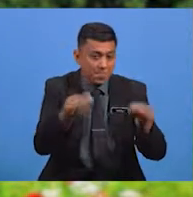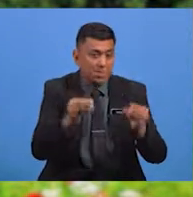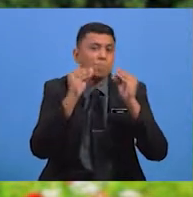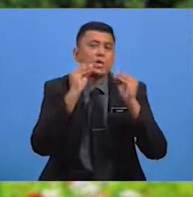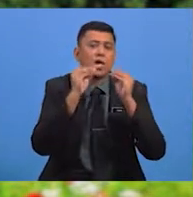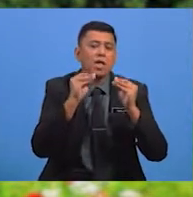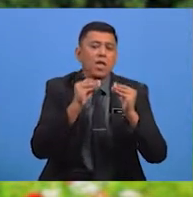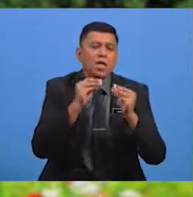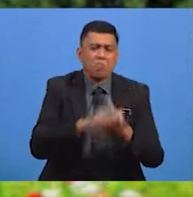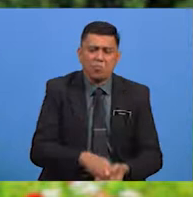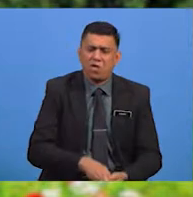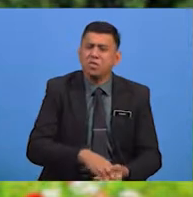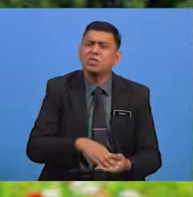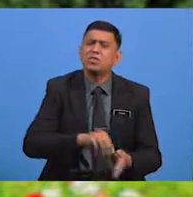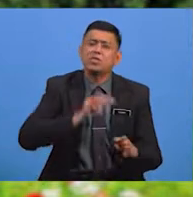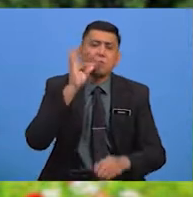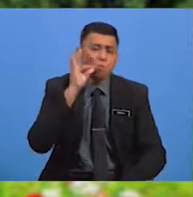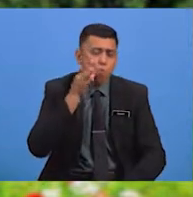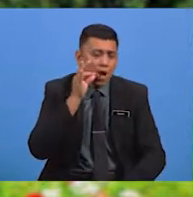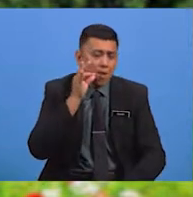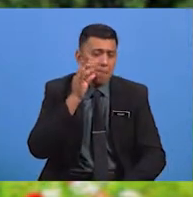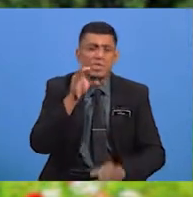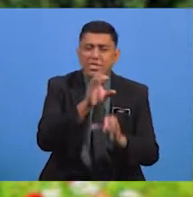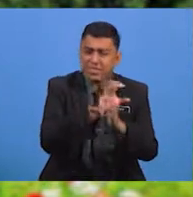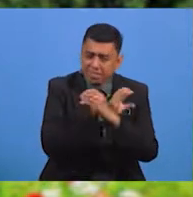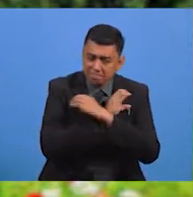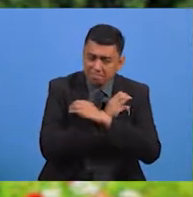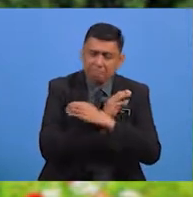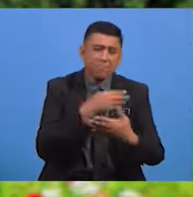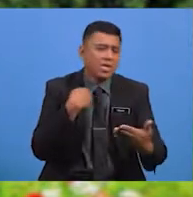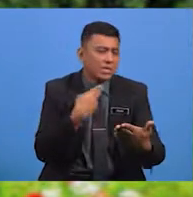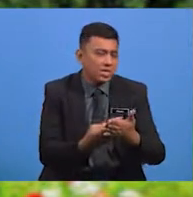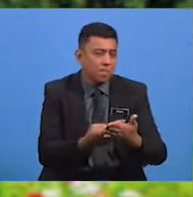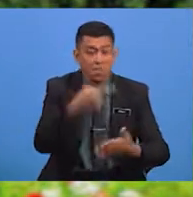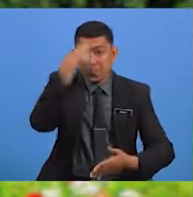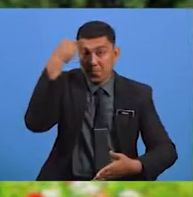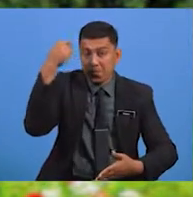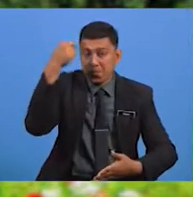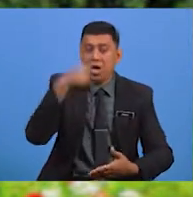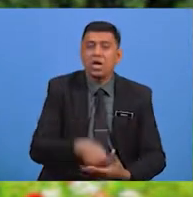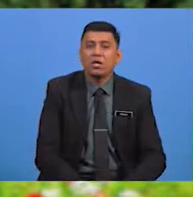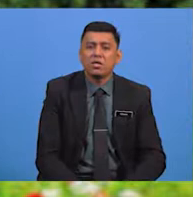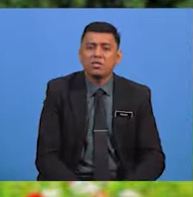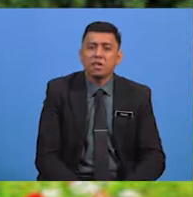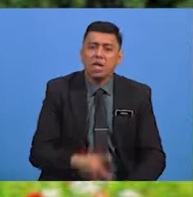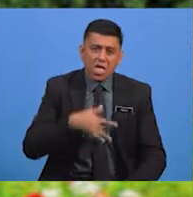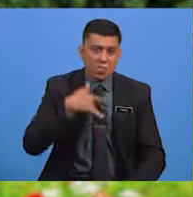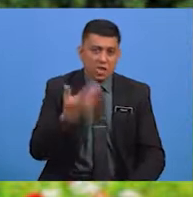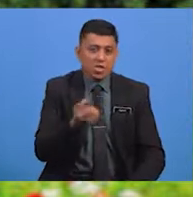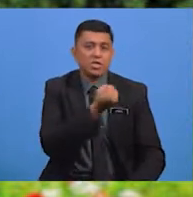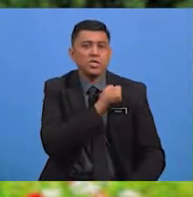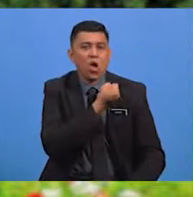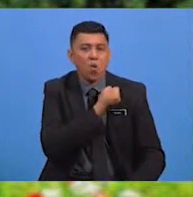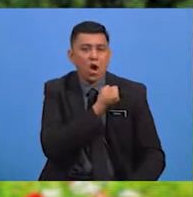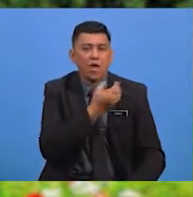Pengajaran Disebalik Sebuah Percintaan Itu Sehingga Menyebabkan Seseorang Itu Berasa